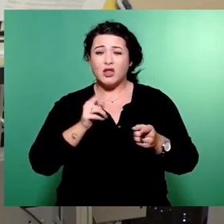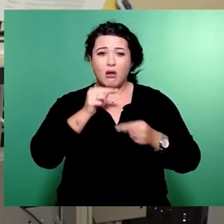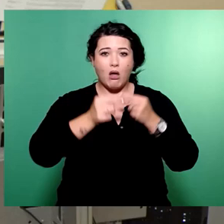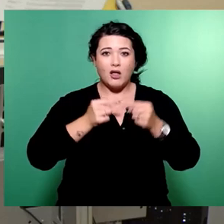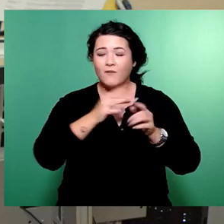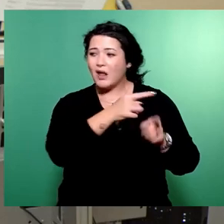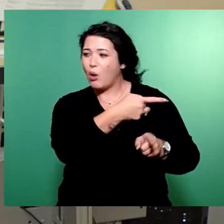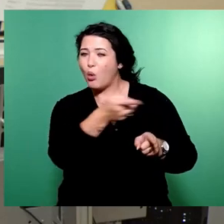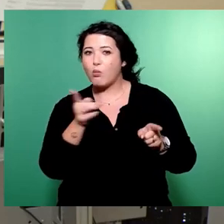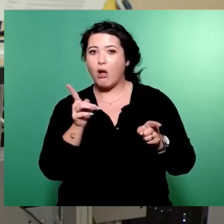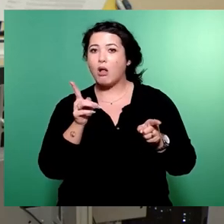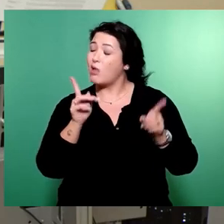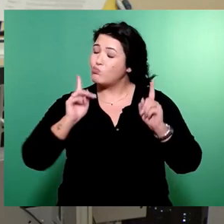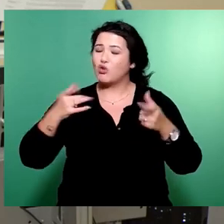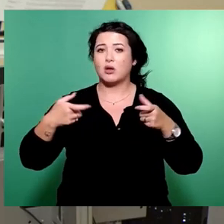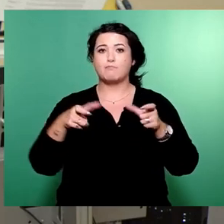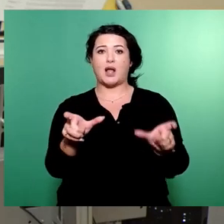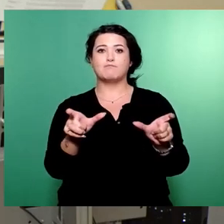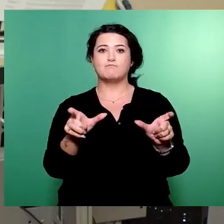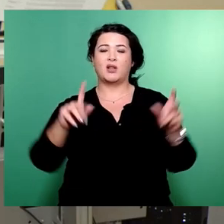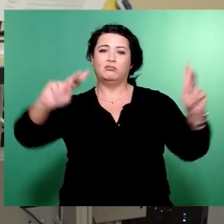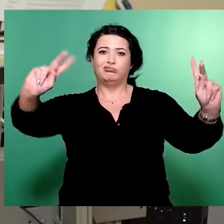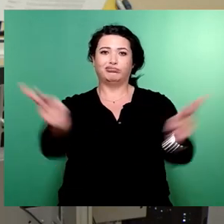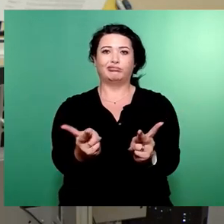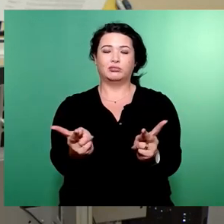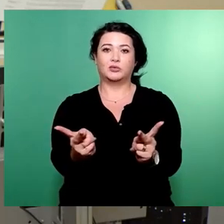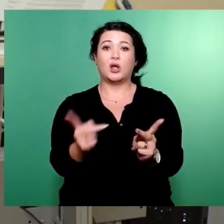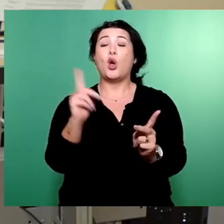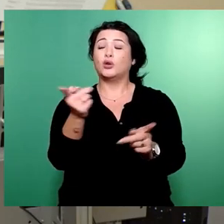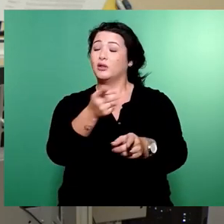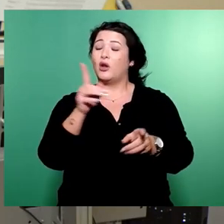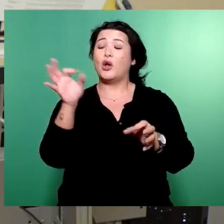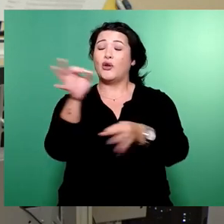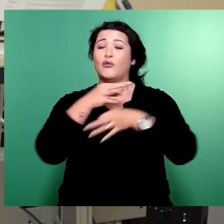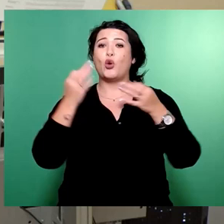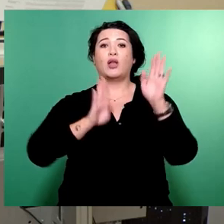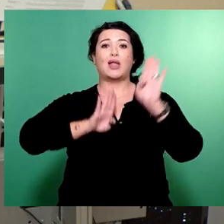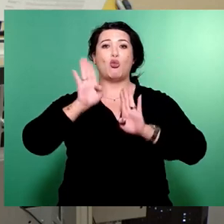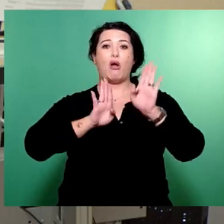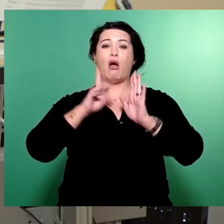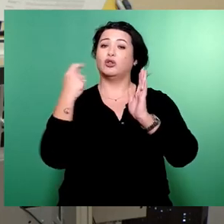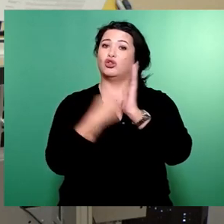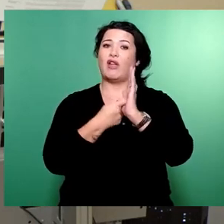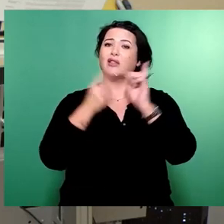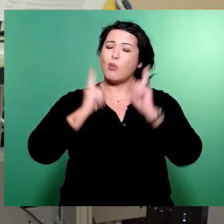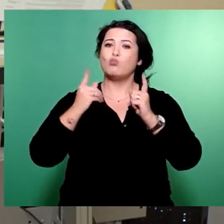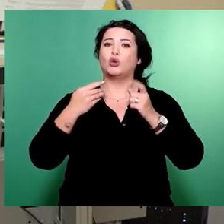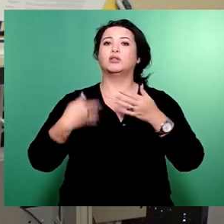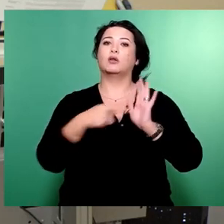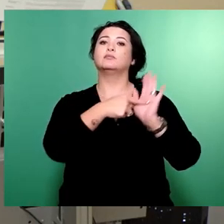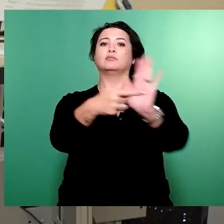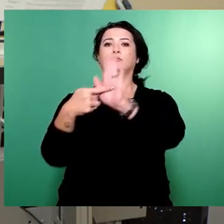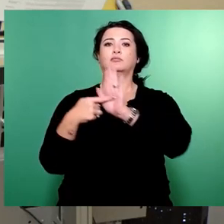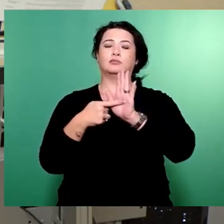entgegenzuwirken, sondern auch aktiv für unsere demokratischen Werte einzutreten. Wir handeln